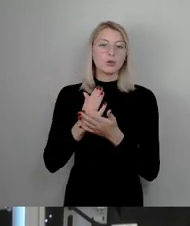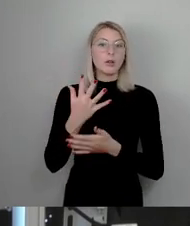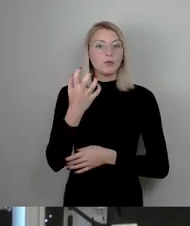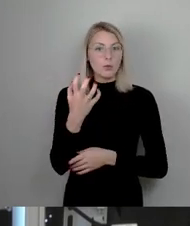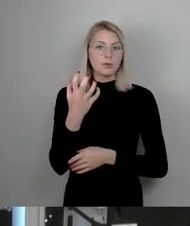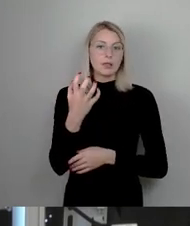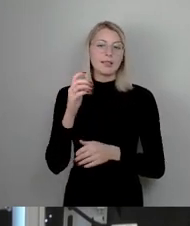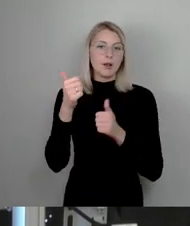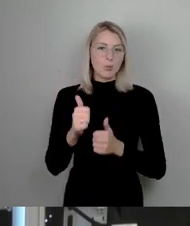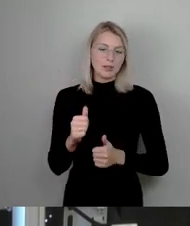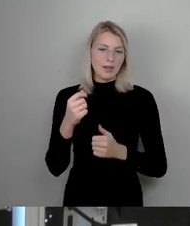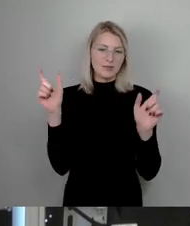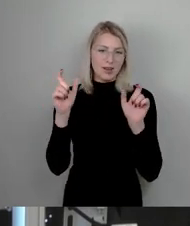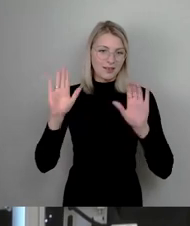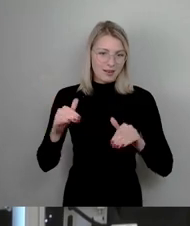Geburtstag gefeiert.